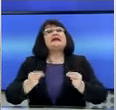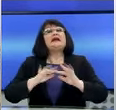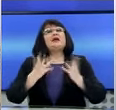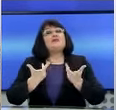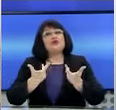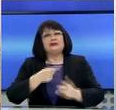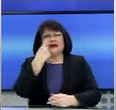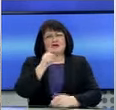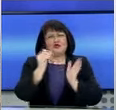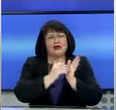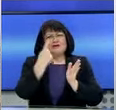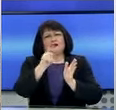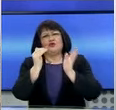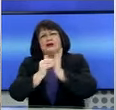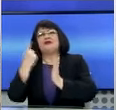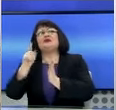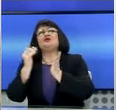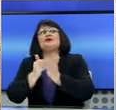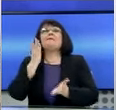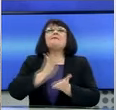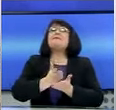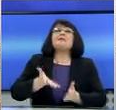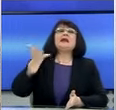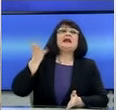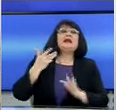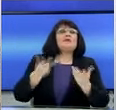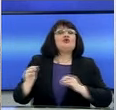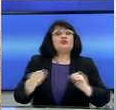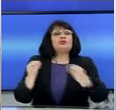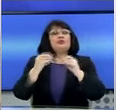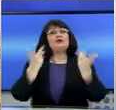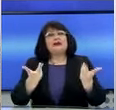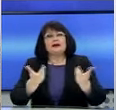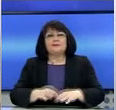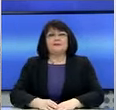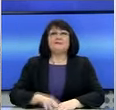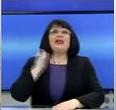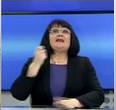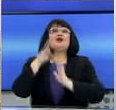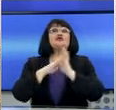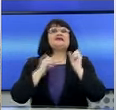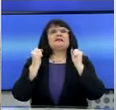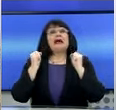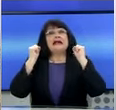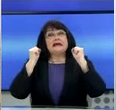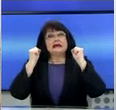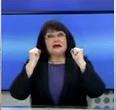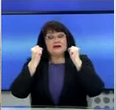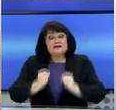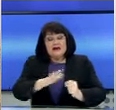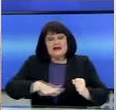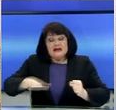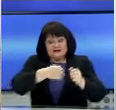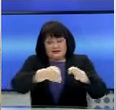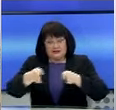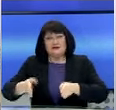ανά 100.000 κατοίκους, ο μέσος όρος ηλικίας των νέων κρουσμάτων, η κατάσταση του Εθνικού Σύστημα Υγείας, η διαθετησιμότητα σε